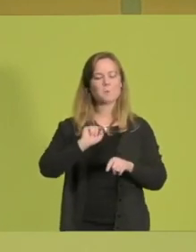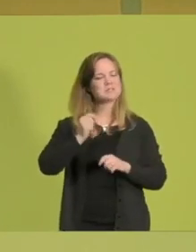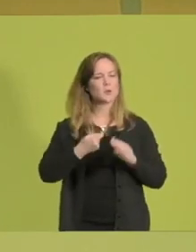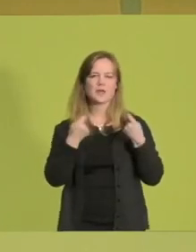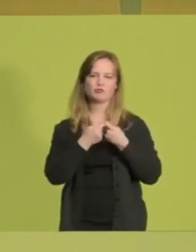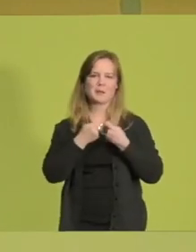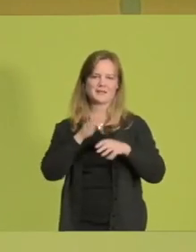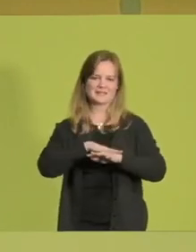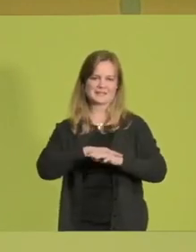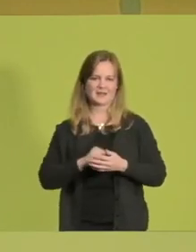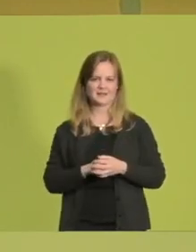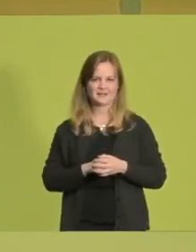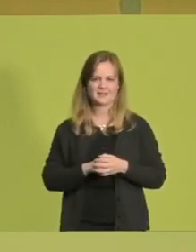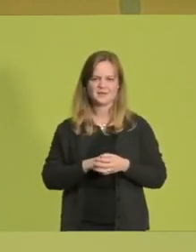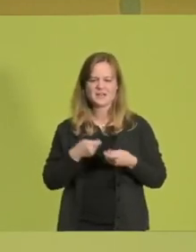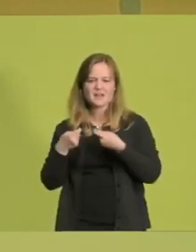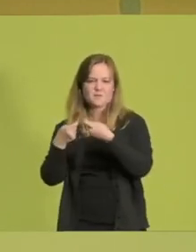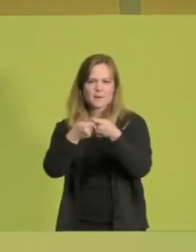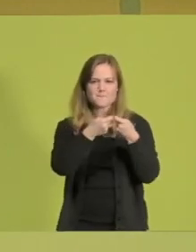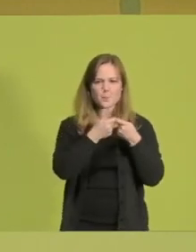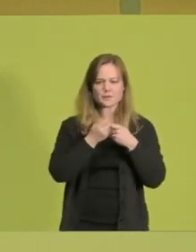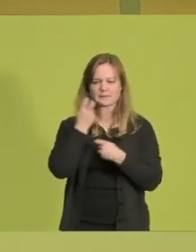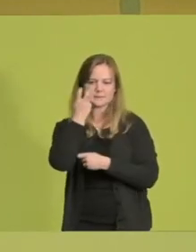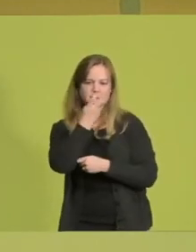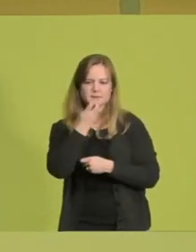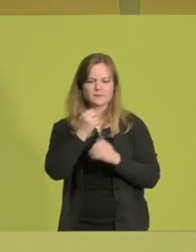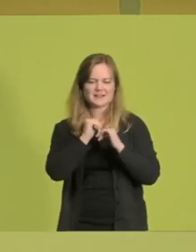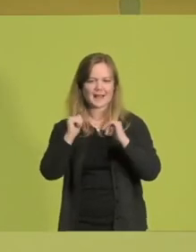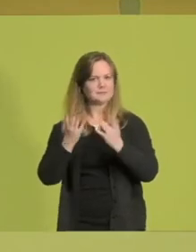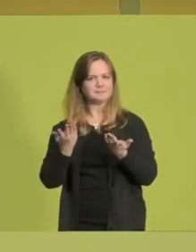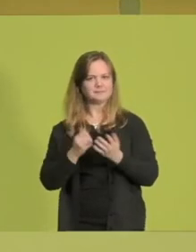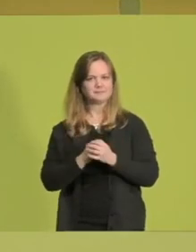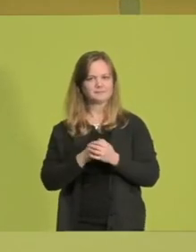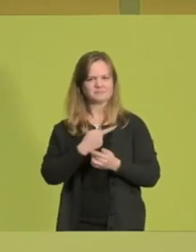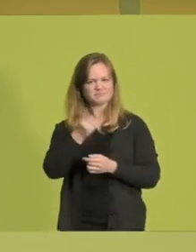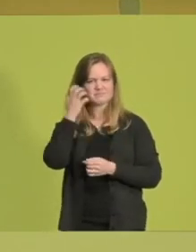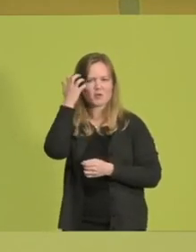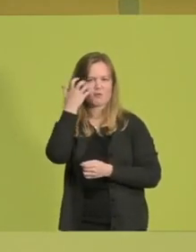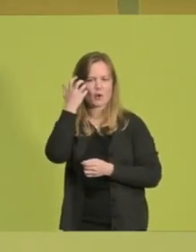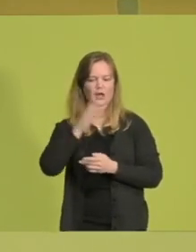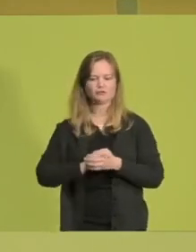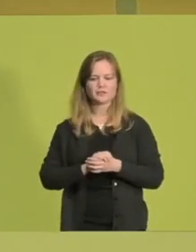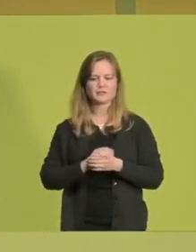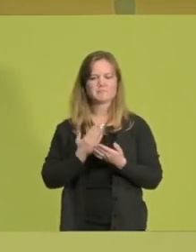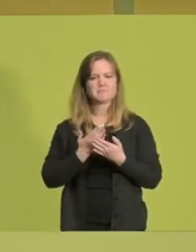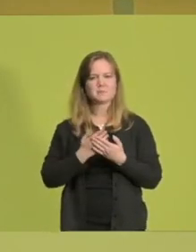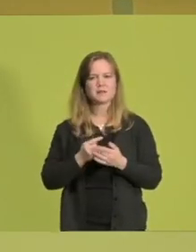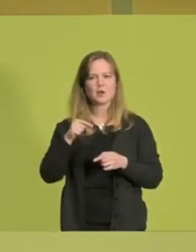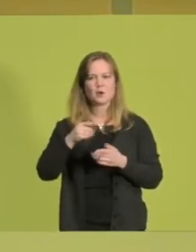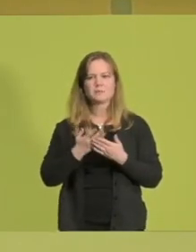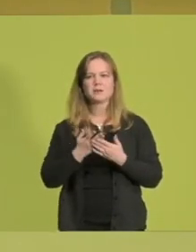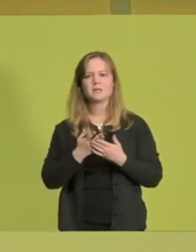Wir waren auf der Suche nach Verbündeten und nicht nach Trennendem. Stellt euch doch nur mal vor, wie weit wir heute schon bei der